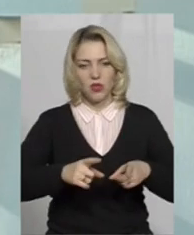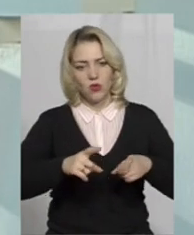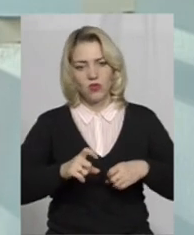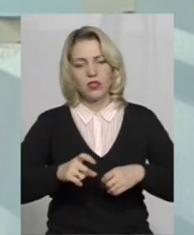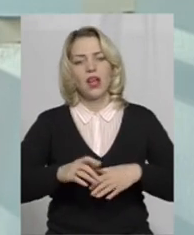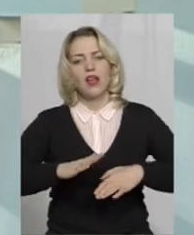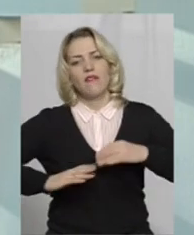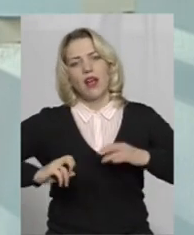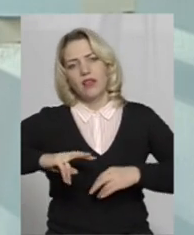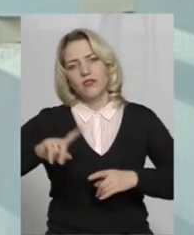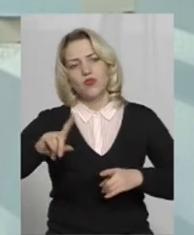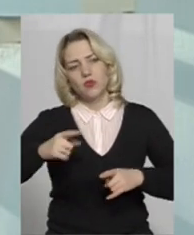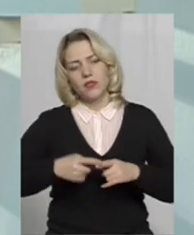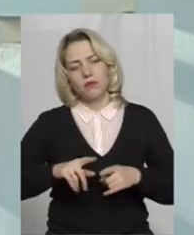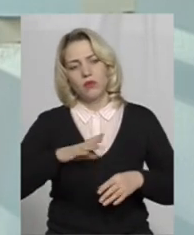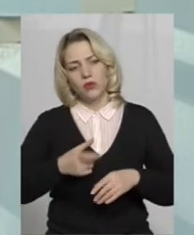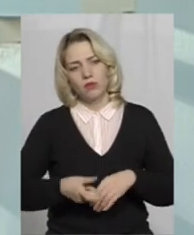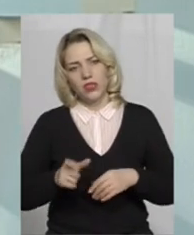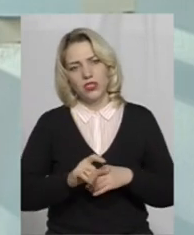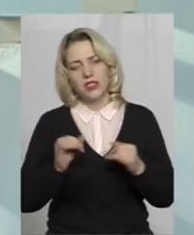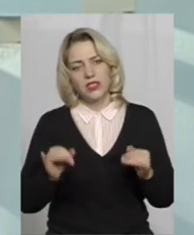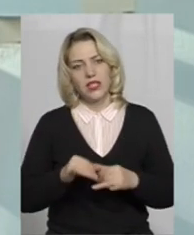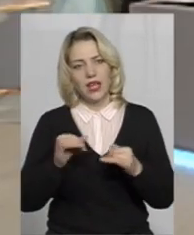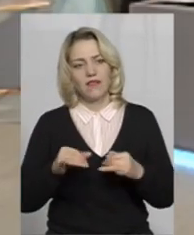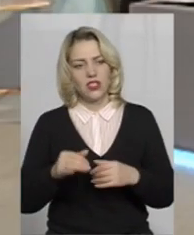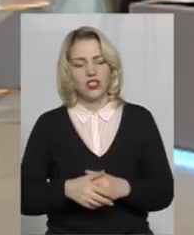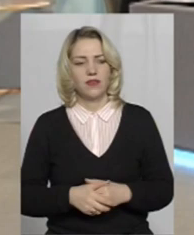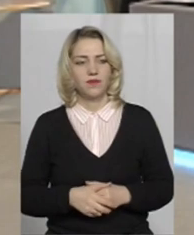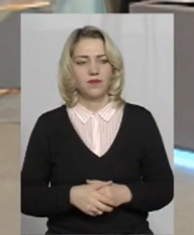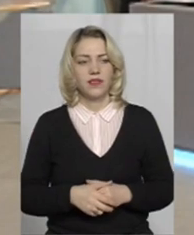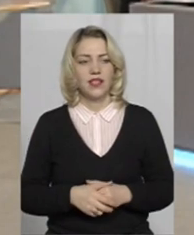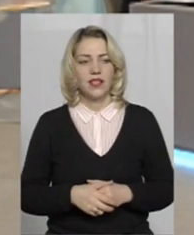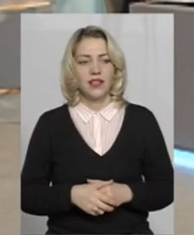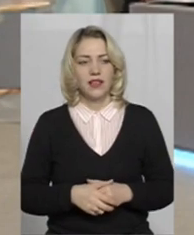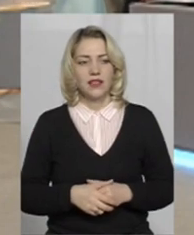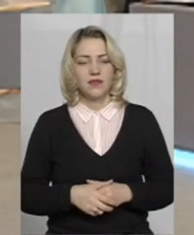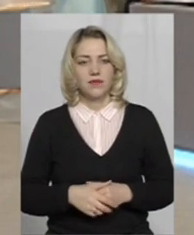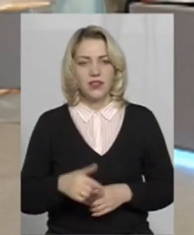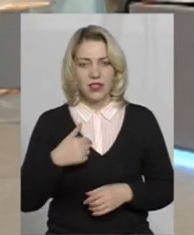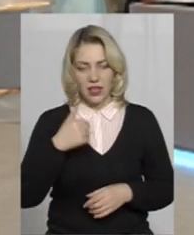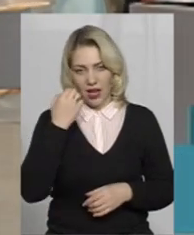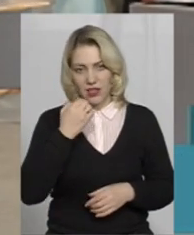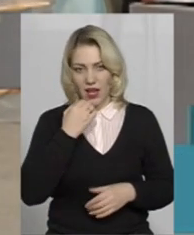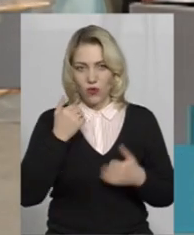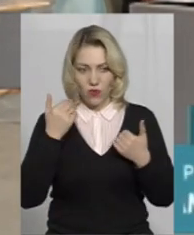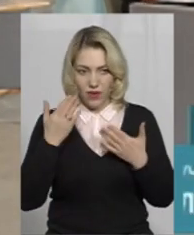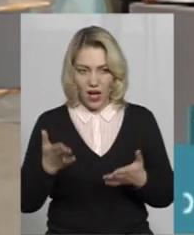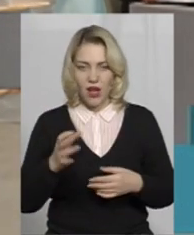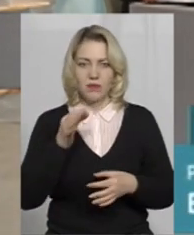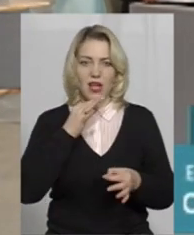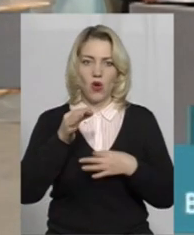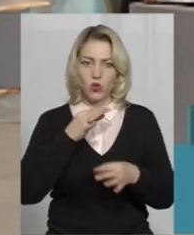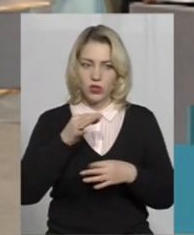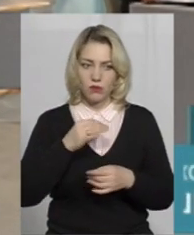ще фахівців для того, щоб це було ще більш цікавіше. Ну, я дякую вам за